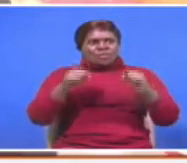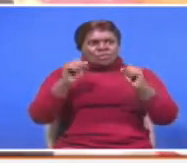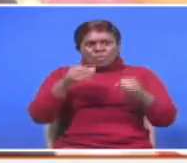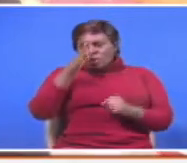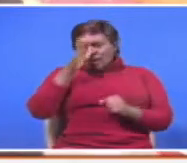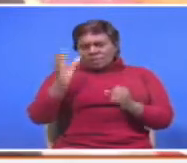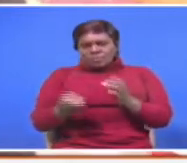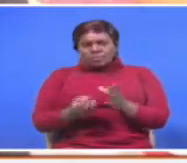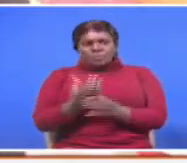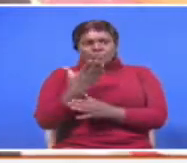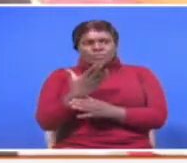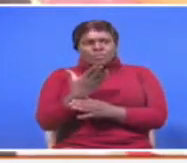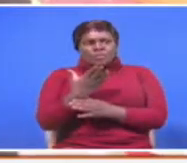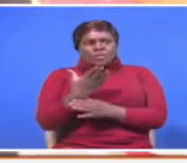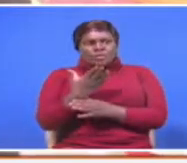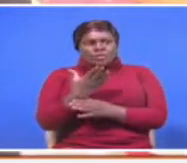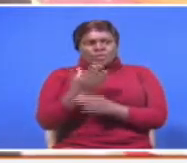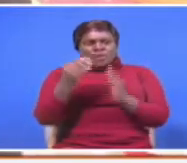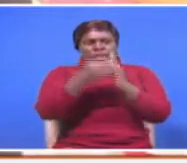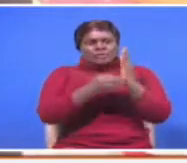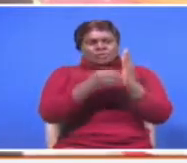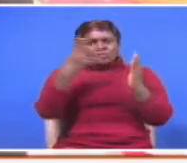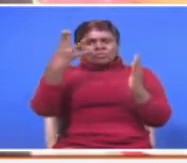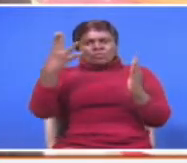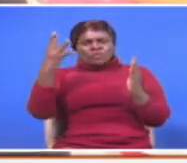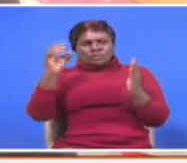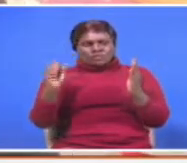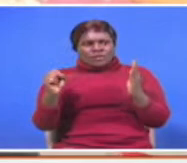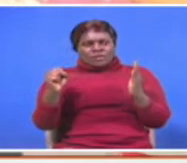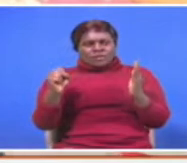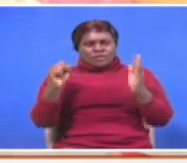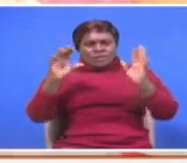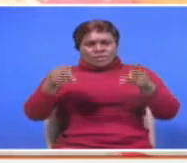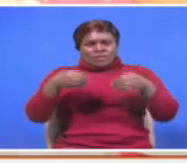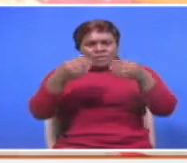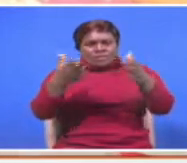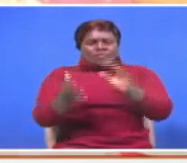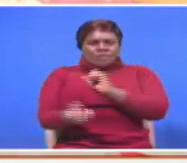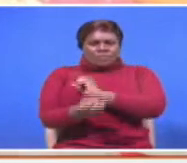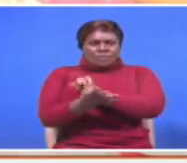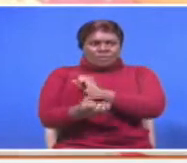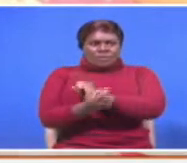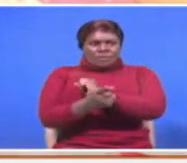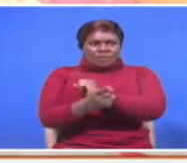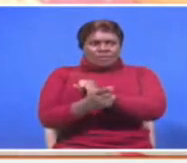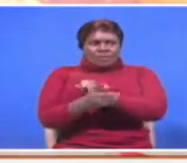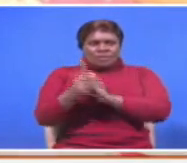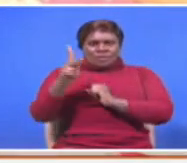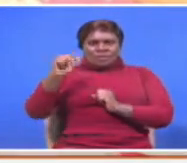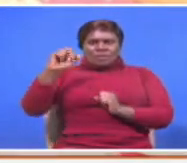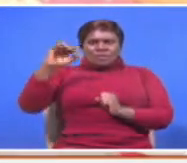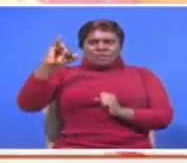establishes under article 245 that he was given instructions by Kindiki